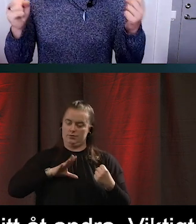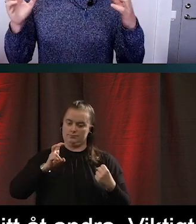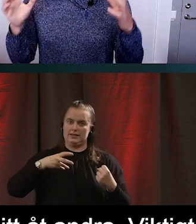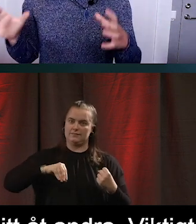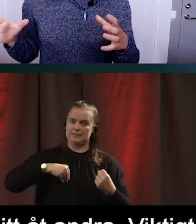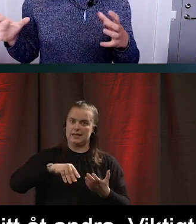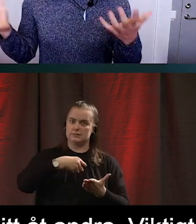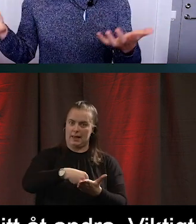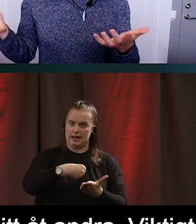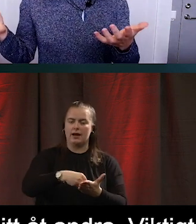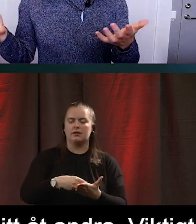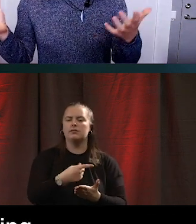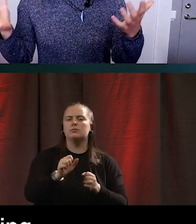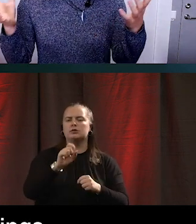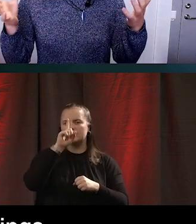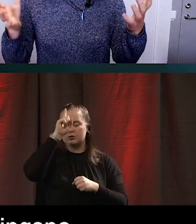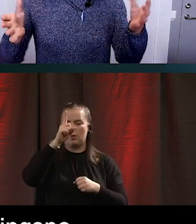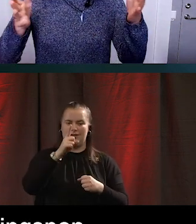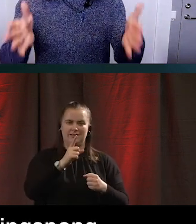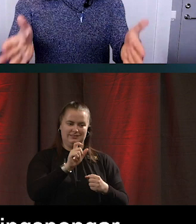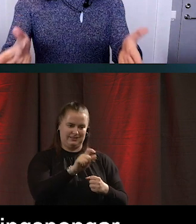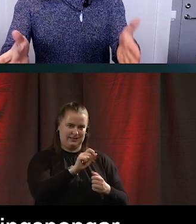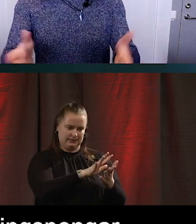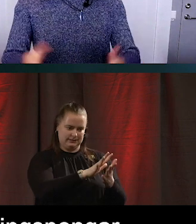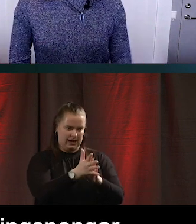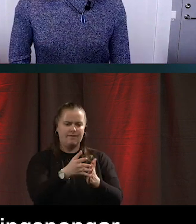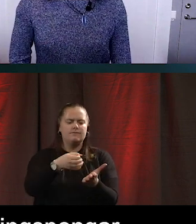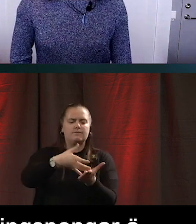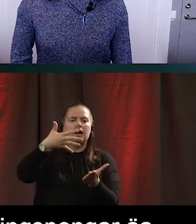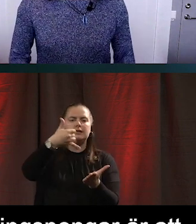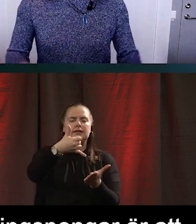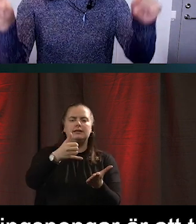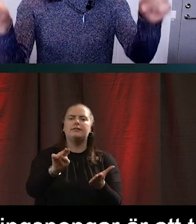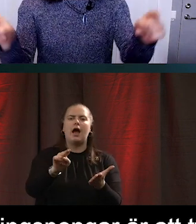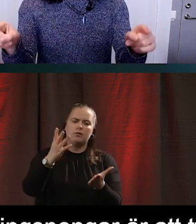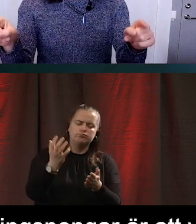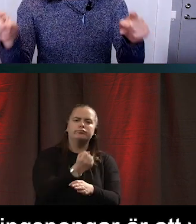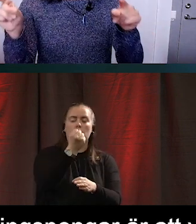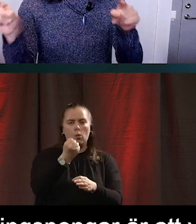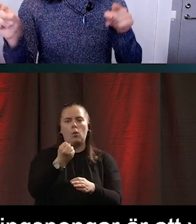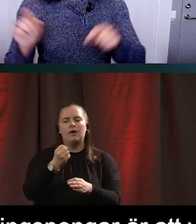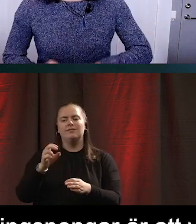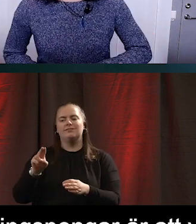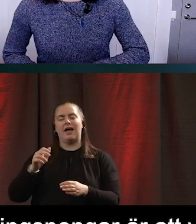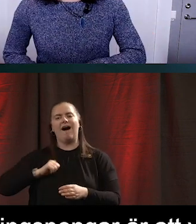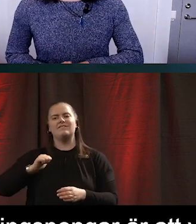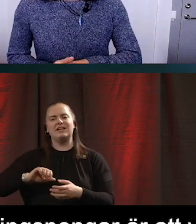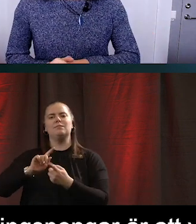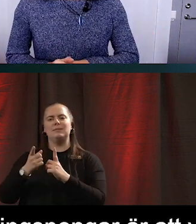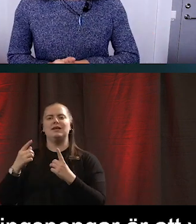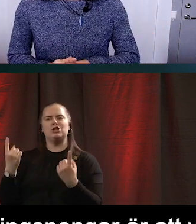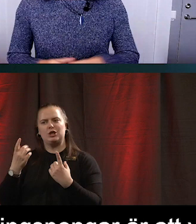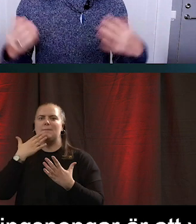Är att värdet av digitalisering uppstår i lyckad användning. Även om satt parentes där så är det centrala